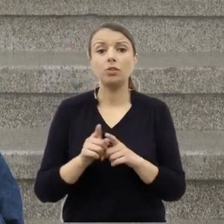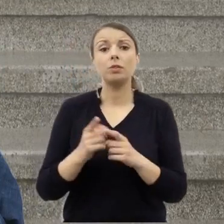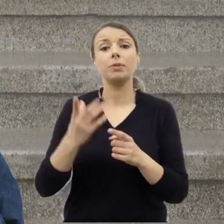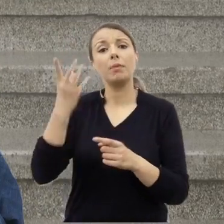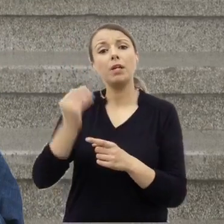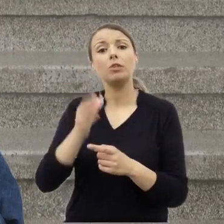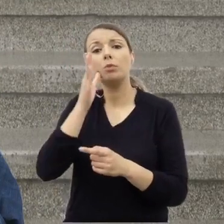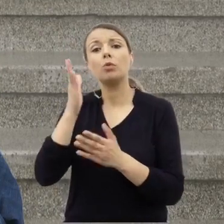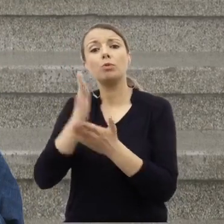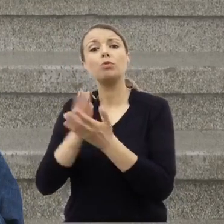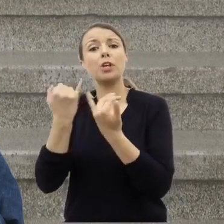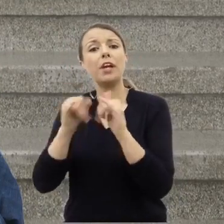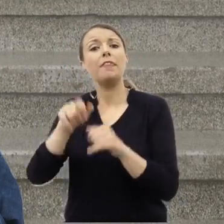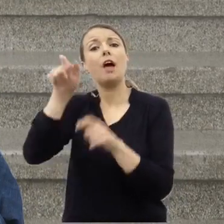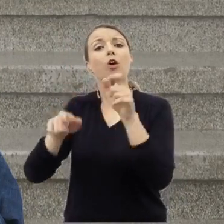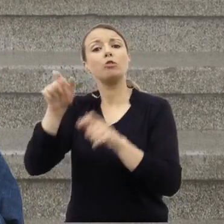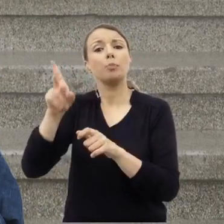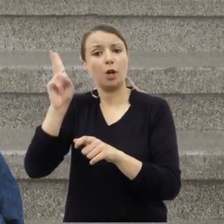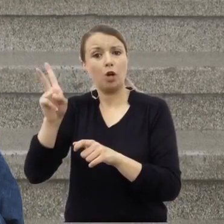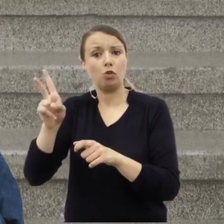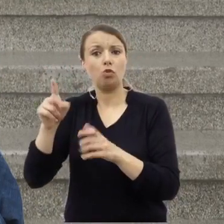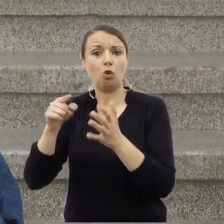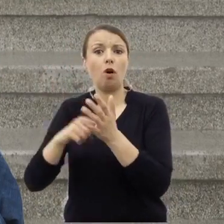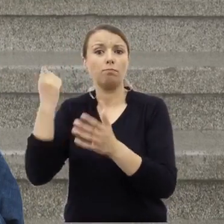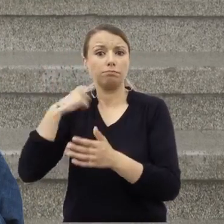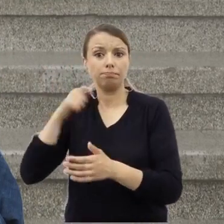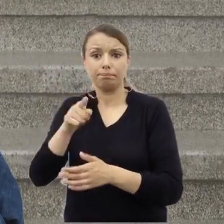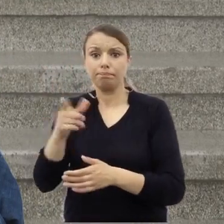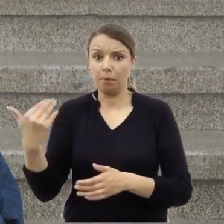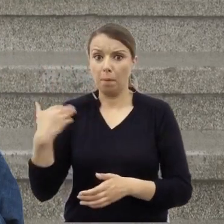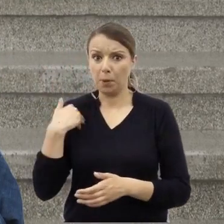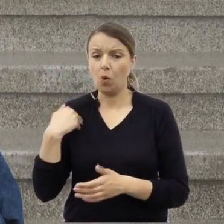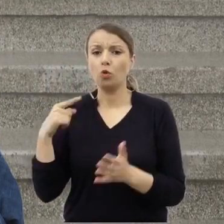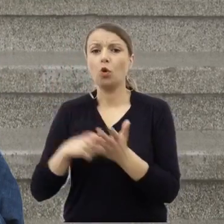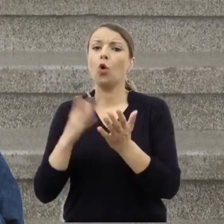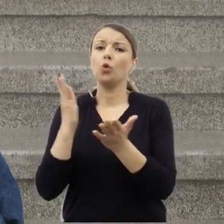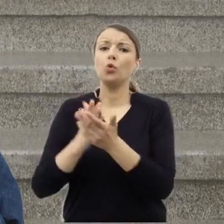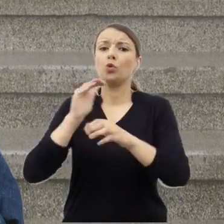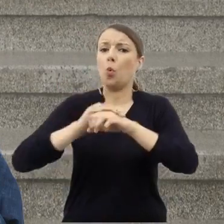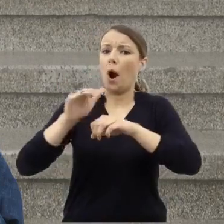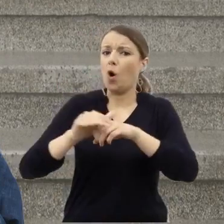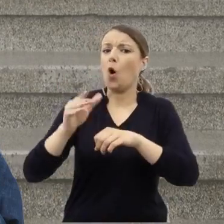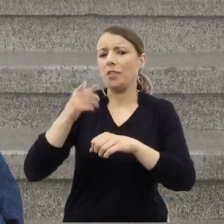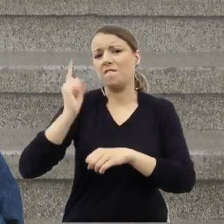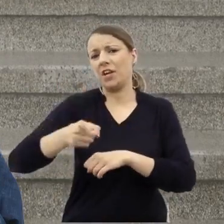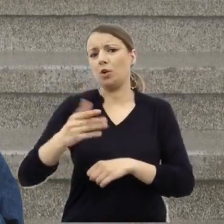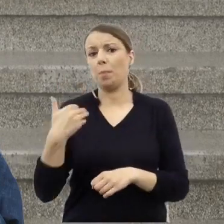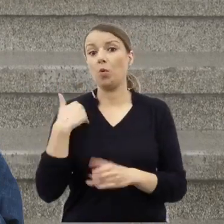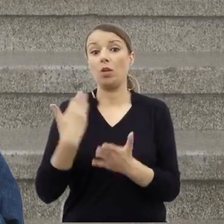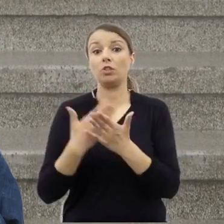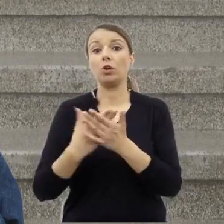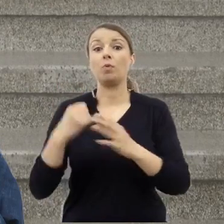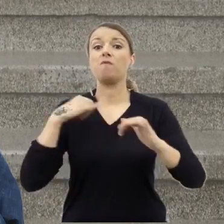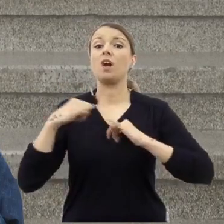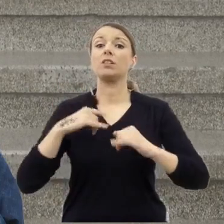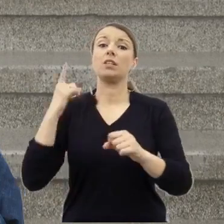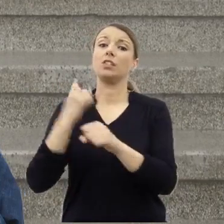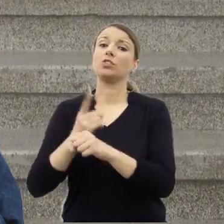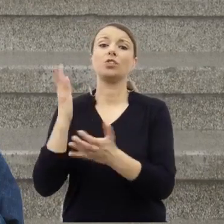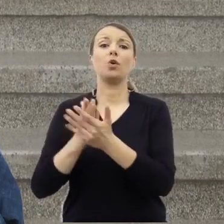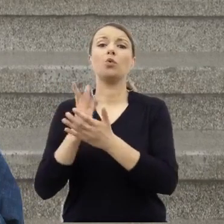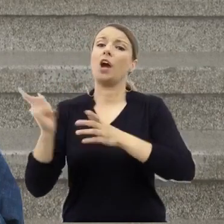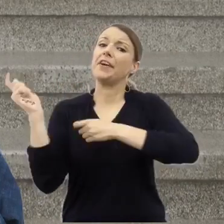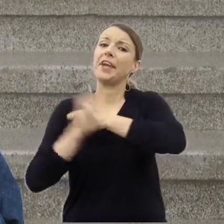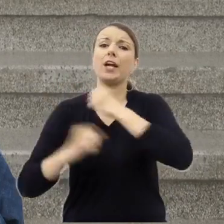były już dużo łagodniejsze, bo władza postanowiła już nie karać tak surowo, jak w tym pierwszym